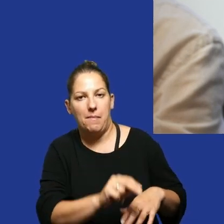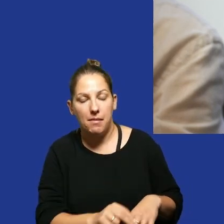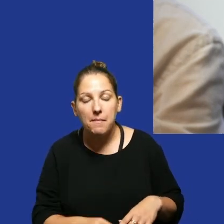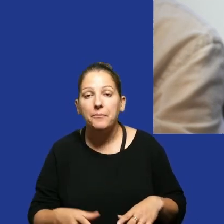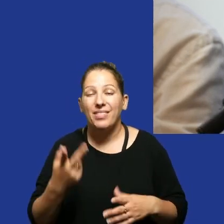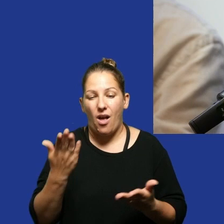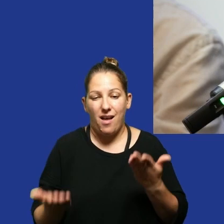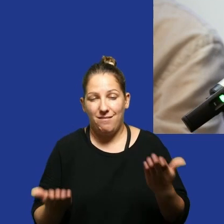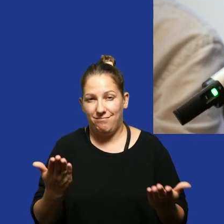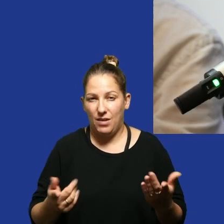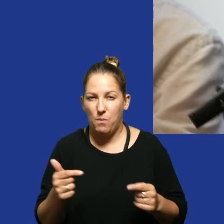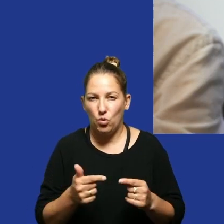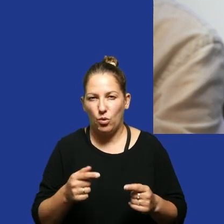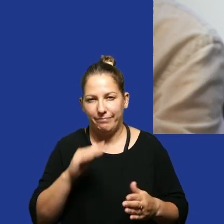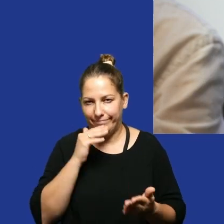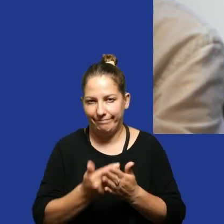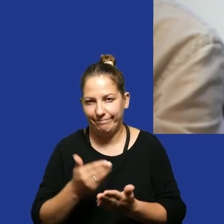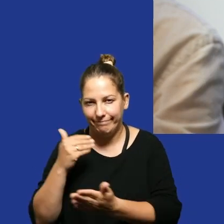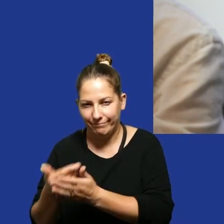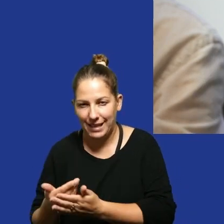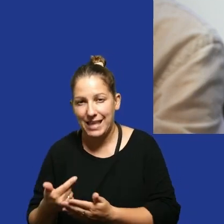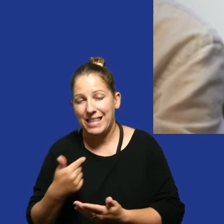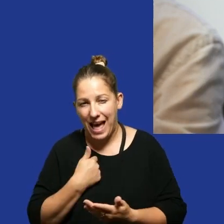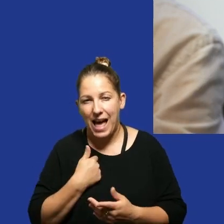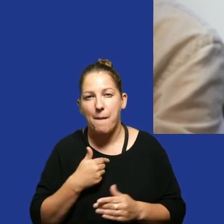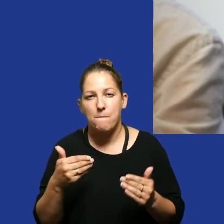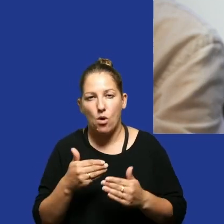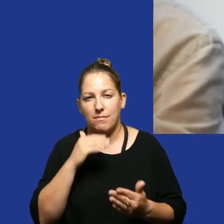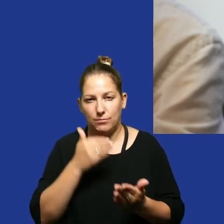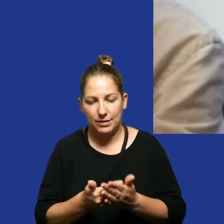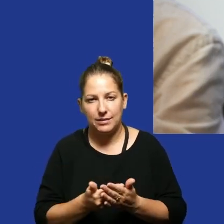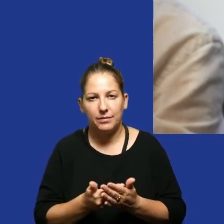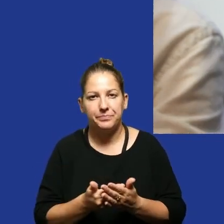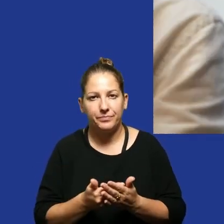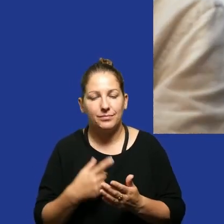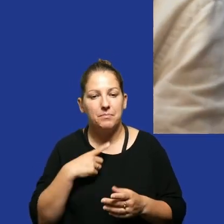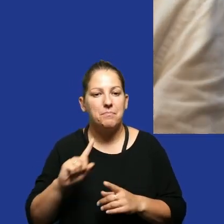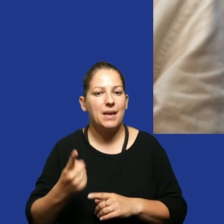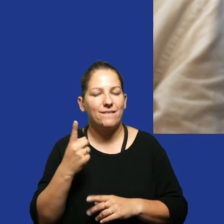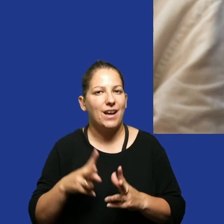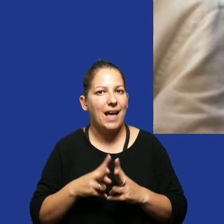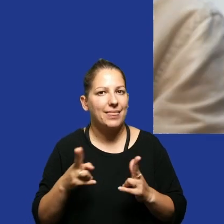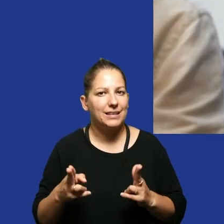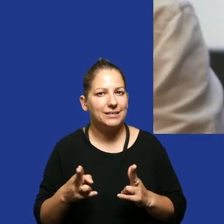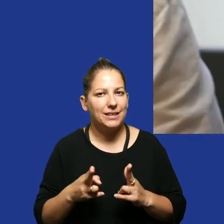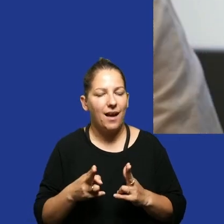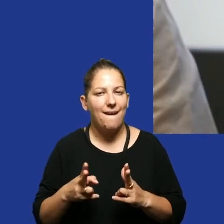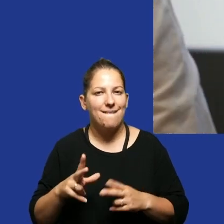obydwie strony trochę muszą to przyznać, tak? Znaczy ja jestem, absolutnie mogę wam to przyznać, ja jestem pierwszą kadencję wójtem.